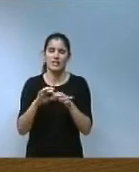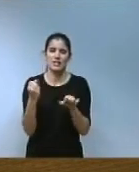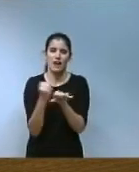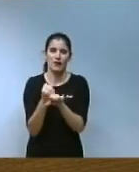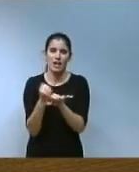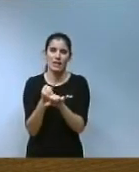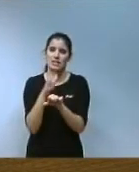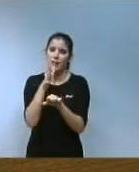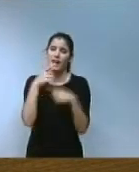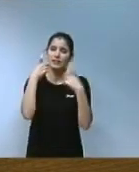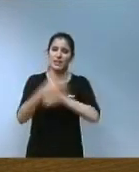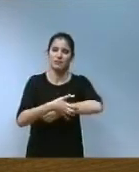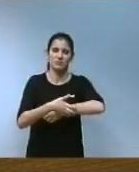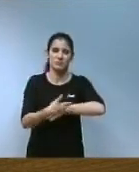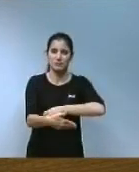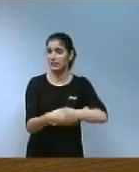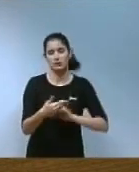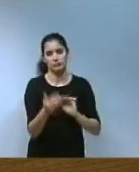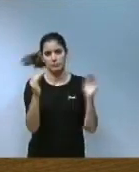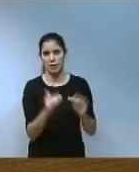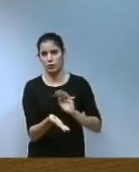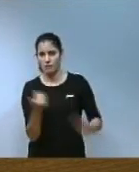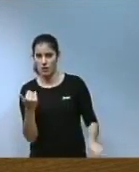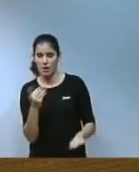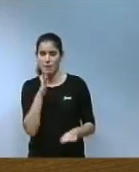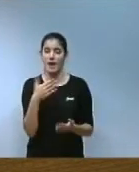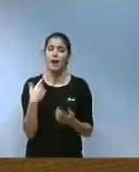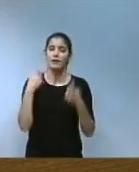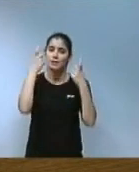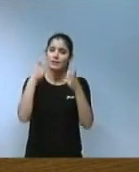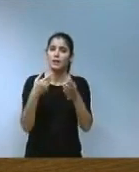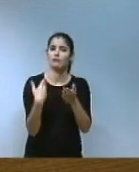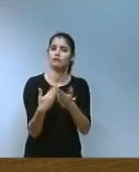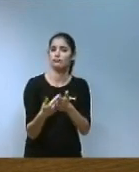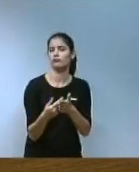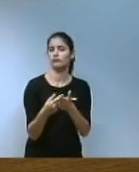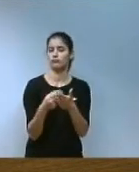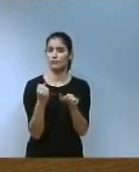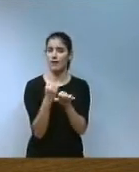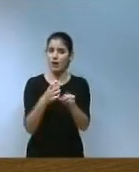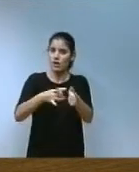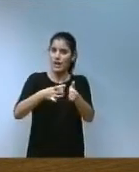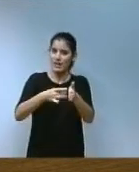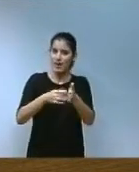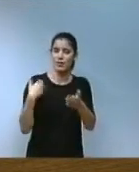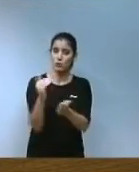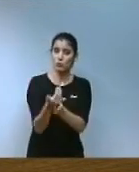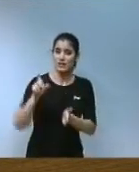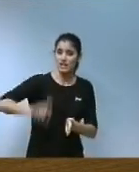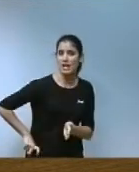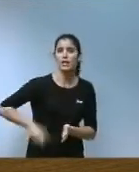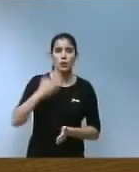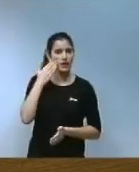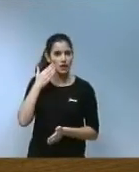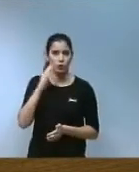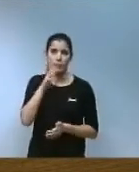procés de precarització i temporalitat i garantisca ocupacions de qualitat, salaris dignes i una reducció de l'escletxa salarial.